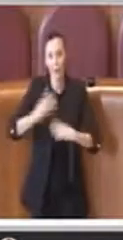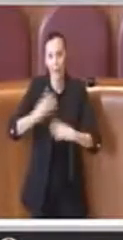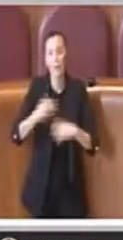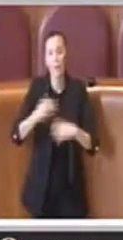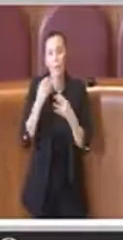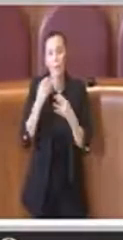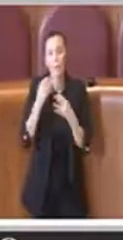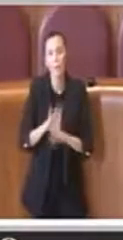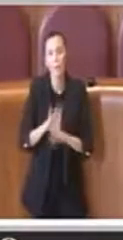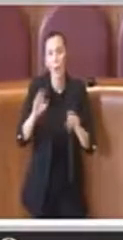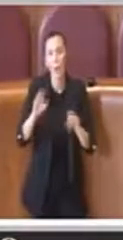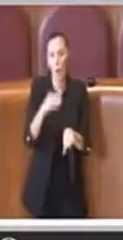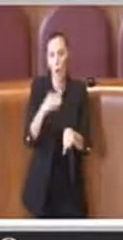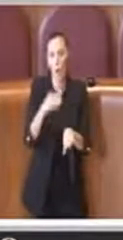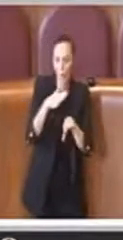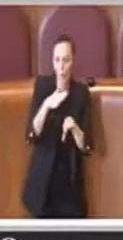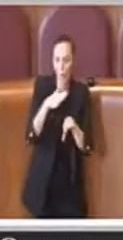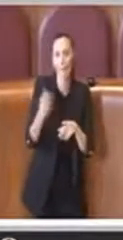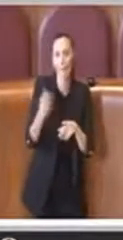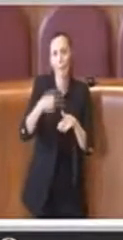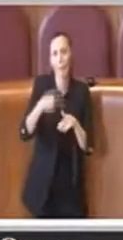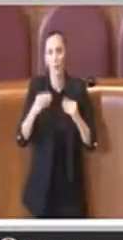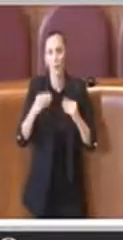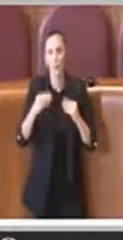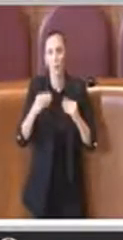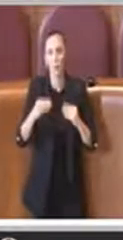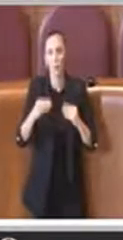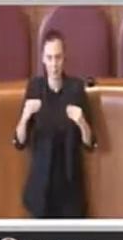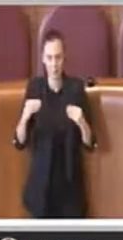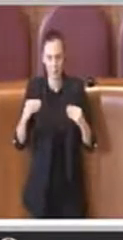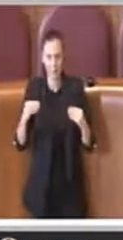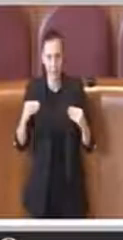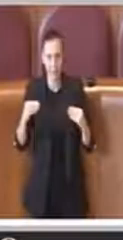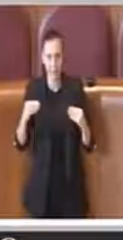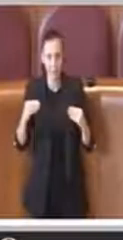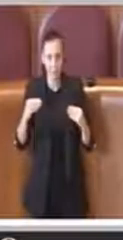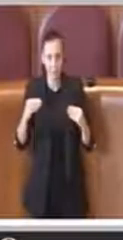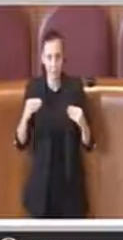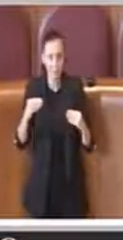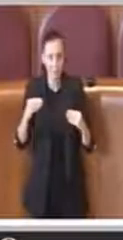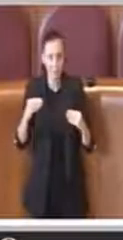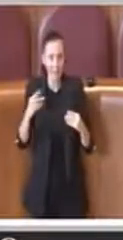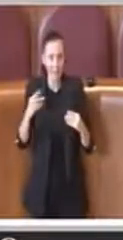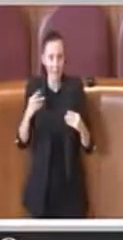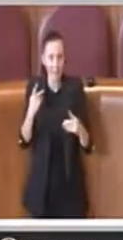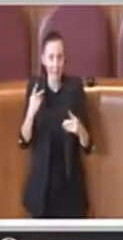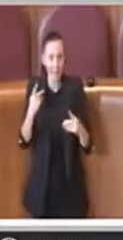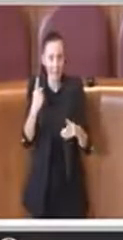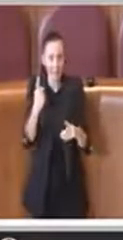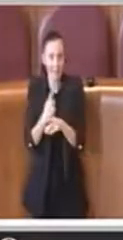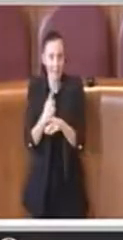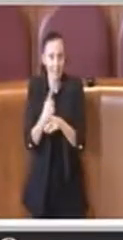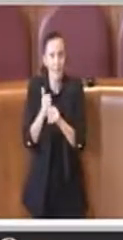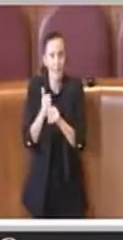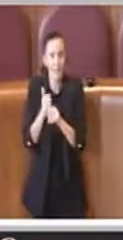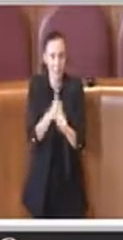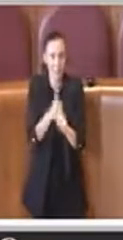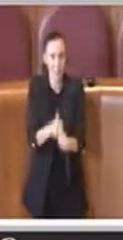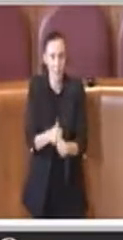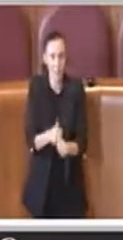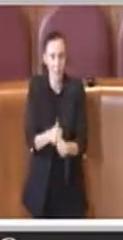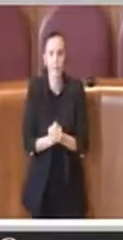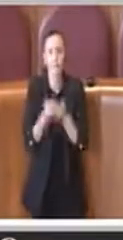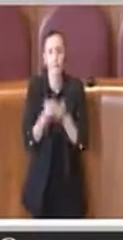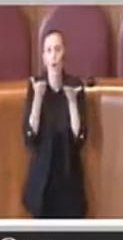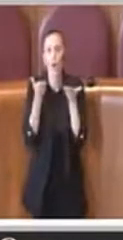preparazione, competenza e professionalità al quale inevitabilmente ci si dovrà tenere. Ora